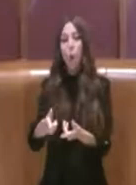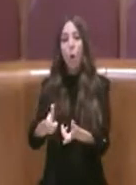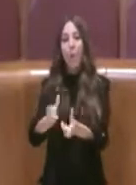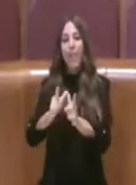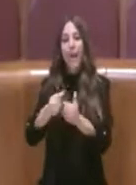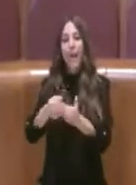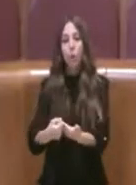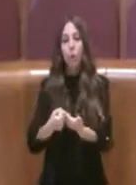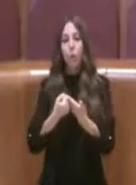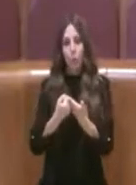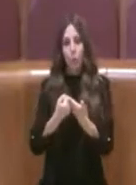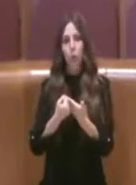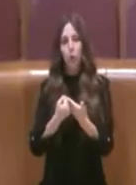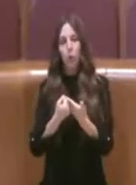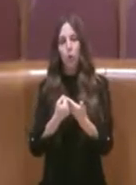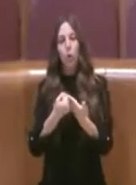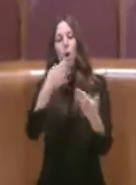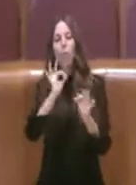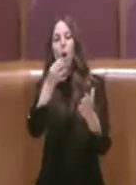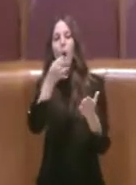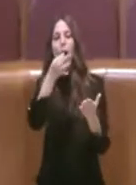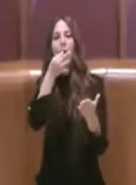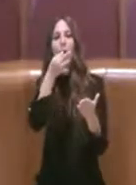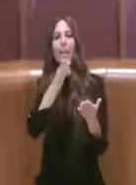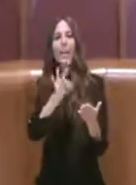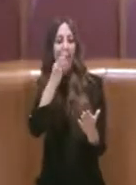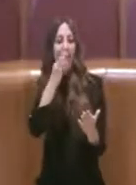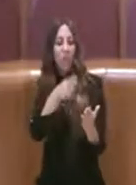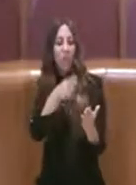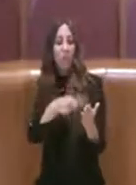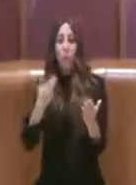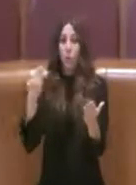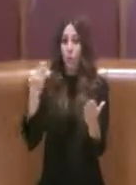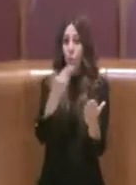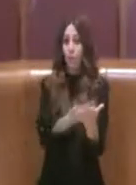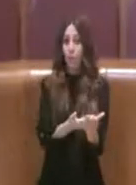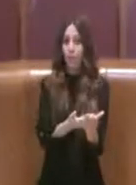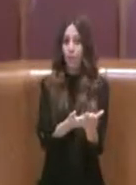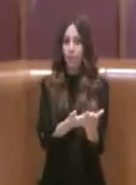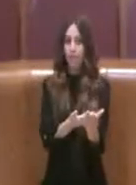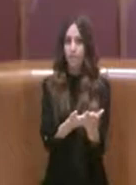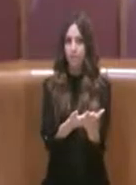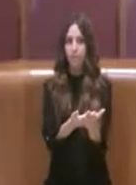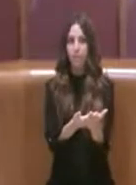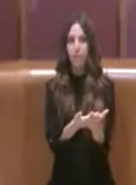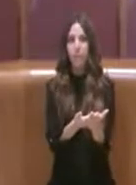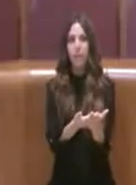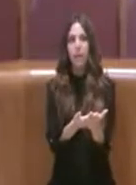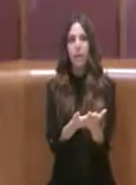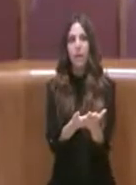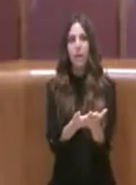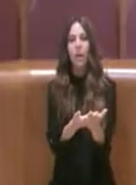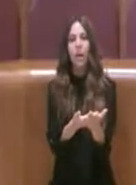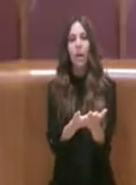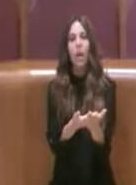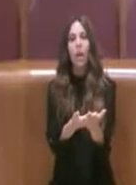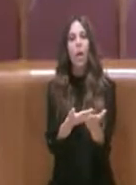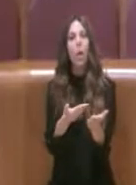relazione di questa proposta che poi ha consistito non solo